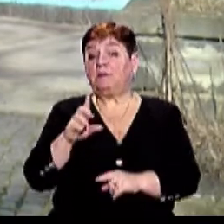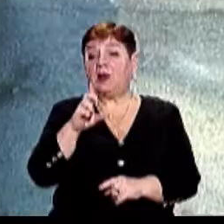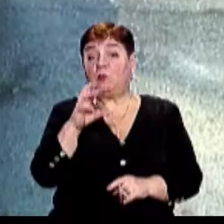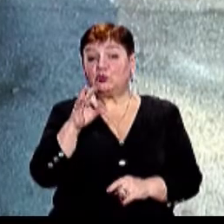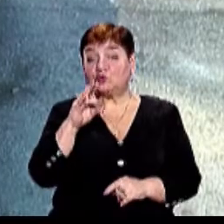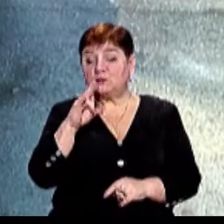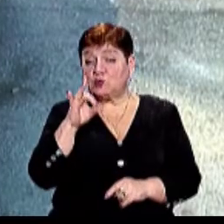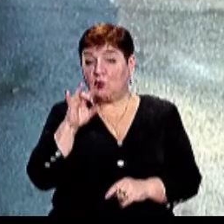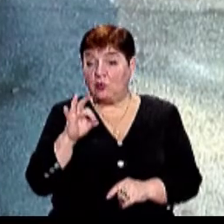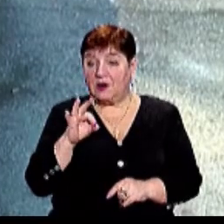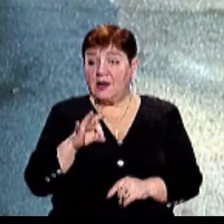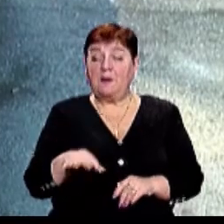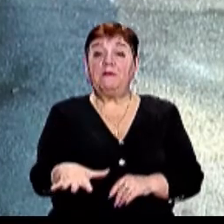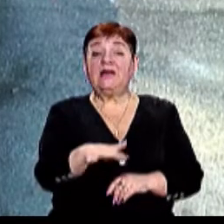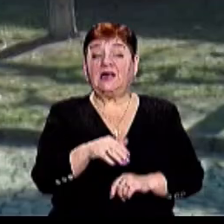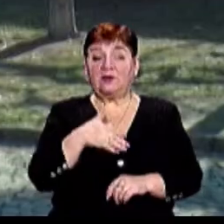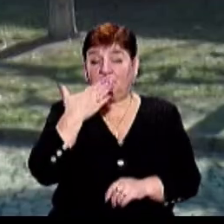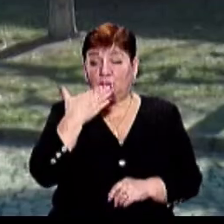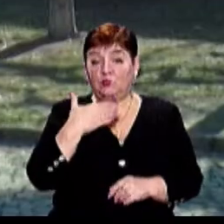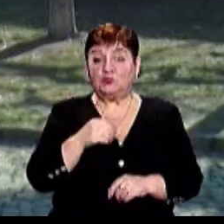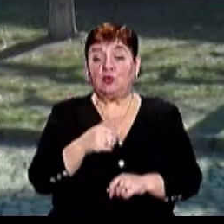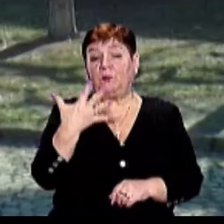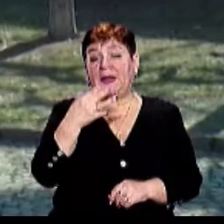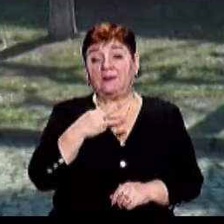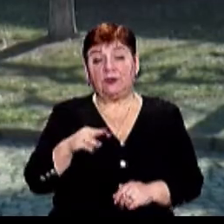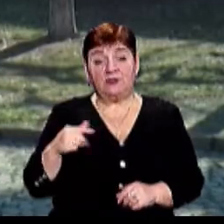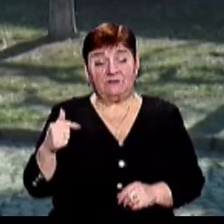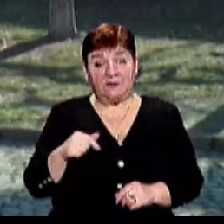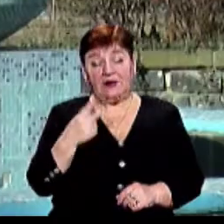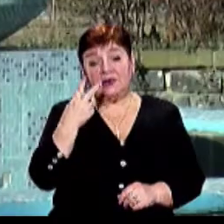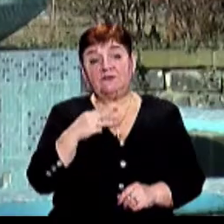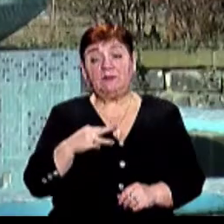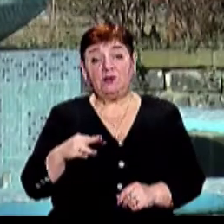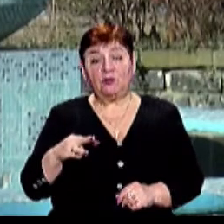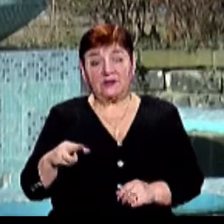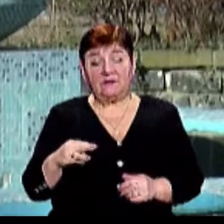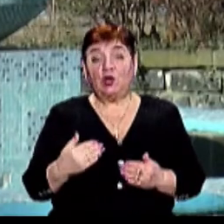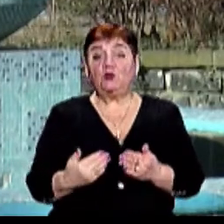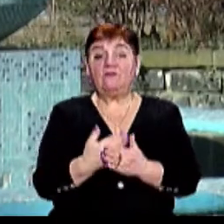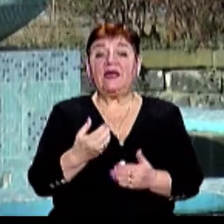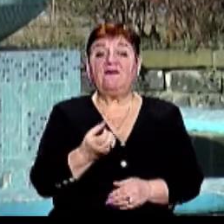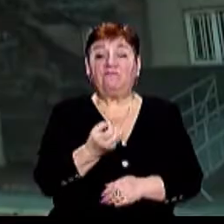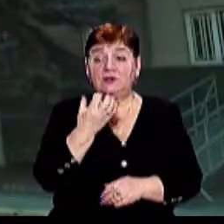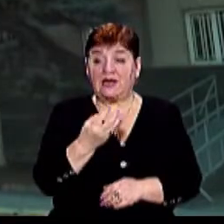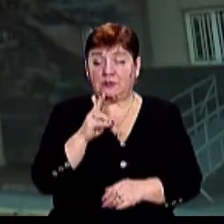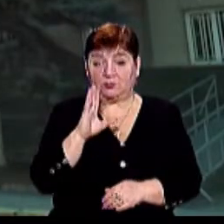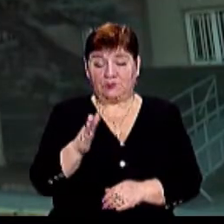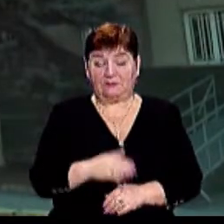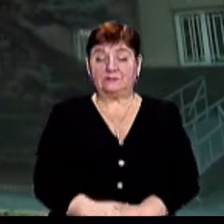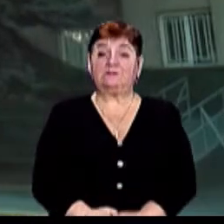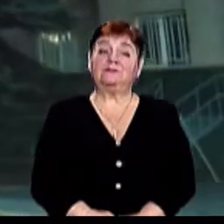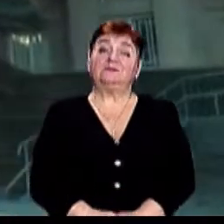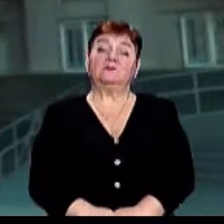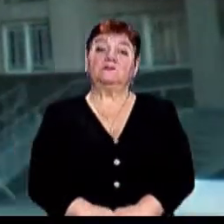капітальний ремонт скверу Героїв Майдану в Ужгороді обійдеться у 5 мільйонів гривень З них 2 мільйони, коштуватиме новий фонтан Андрій Андрусяк, Андрій Гісим,